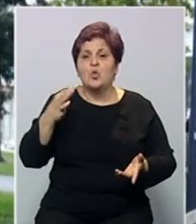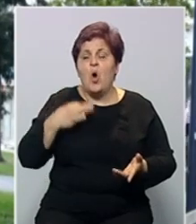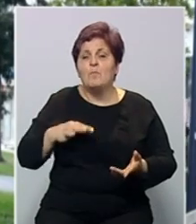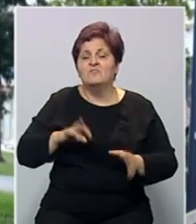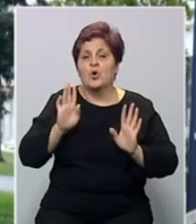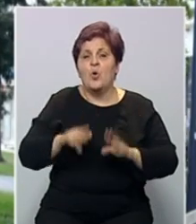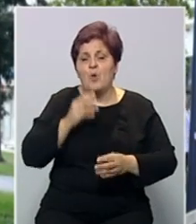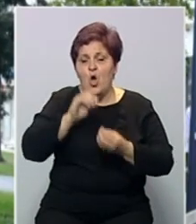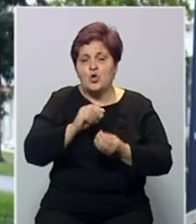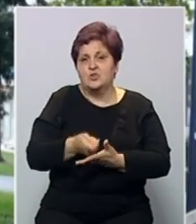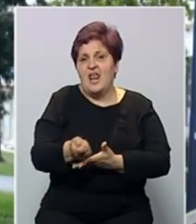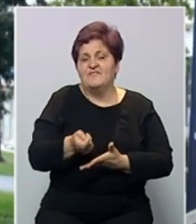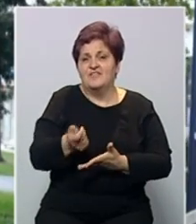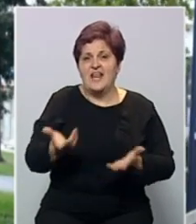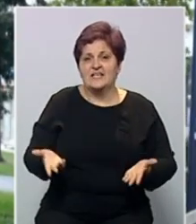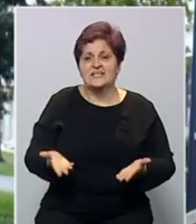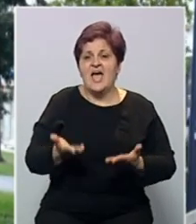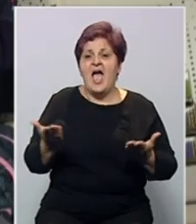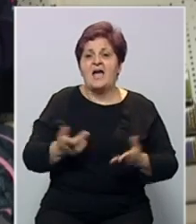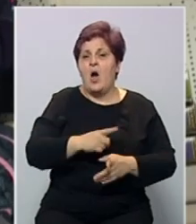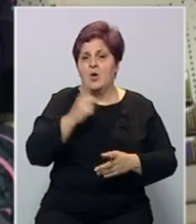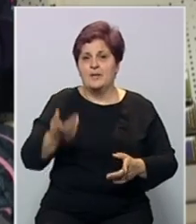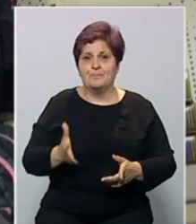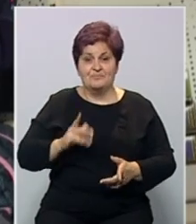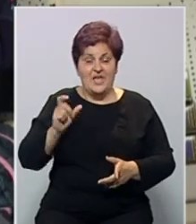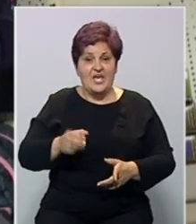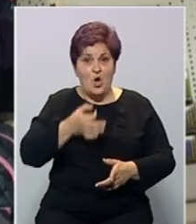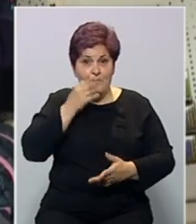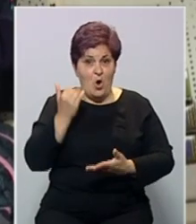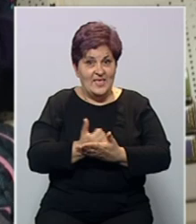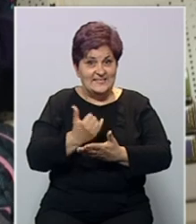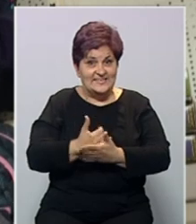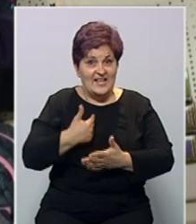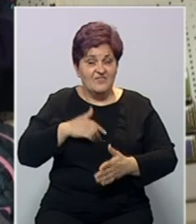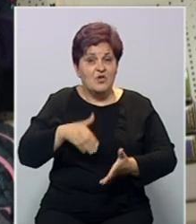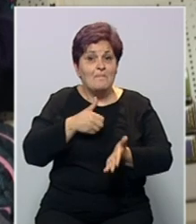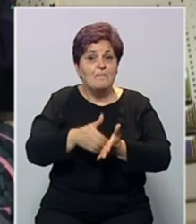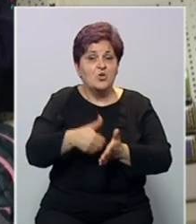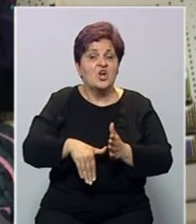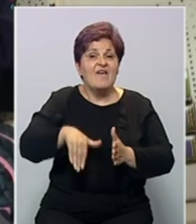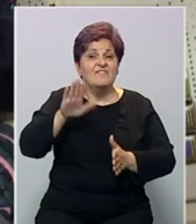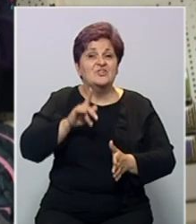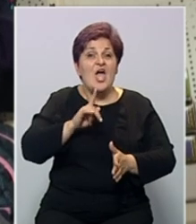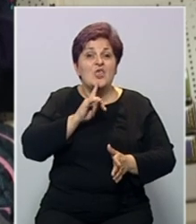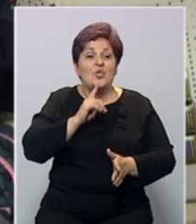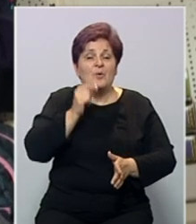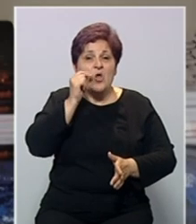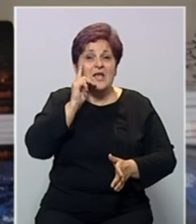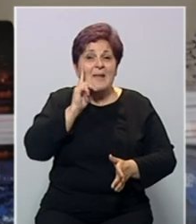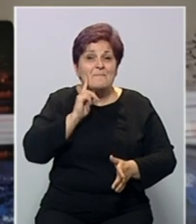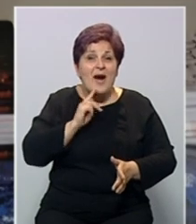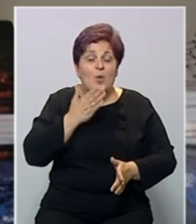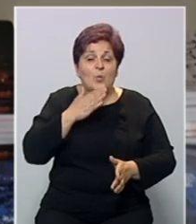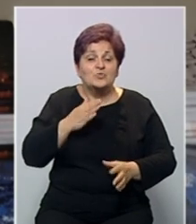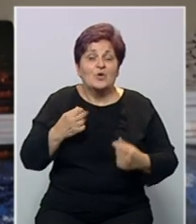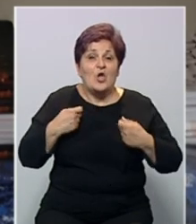se mora, to roditelji finansiraju kao i do ovih godina. Građani koji bolje zarađuju na svoju djecu potrošit će više, dok će mnogi očevi i majke mališane